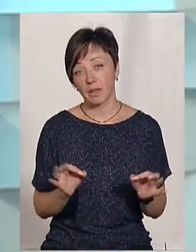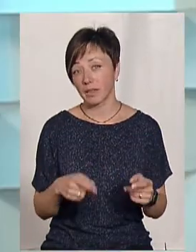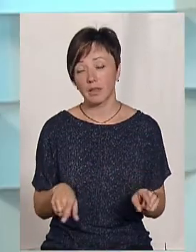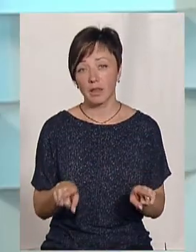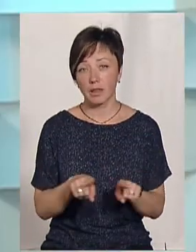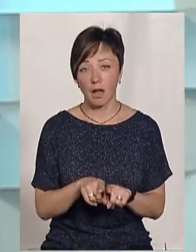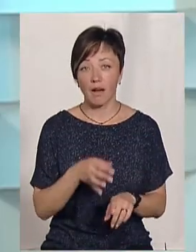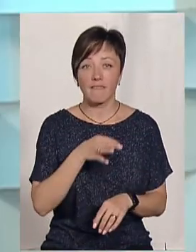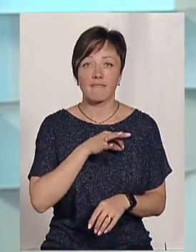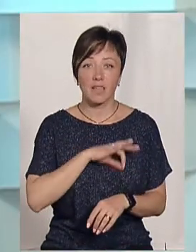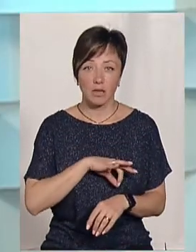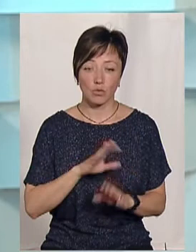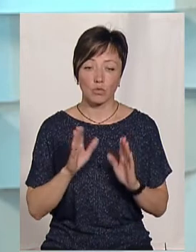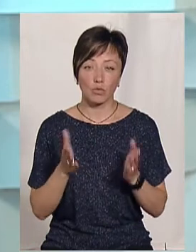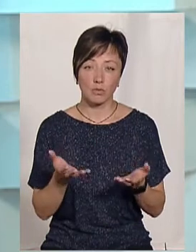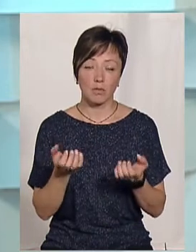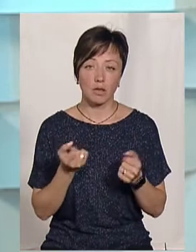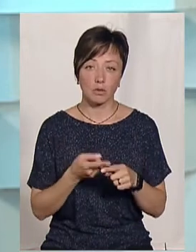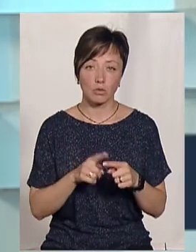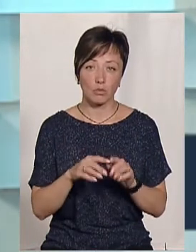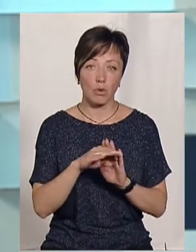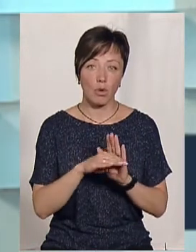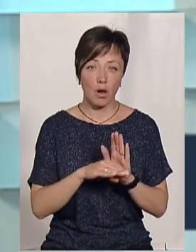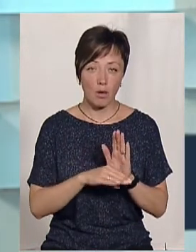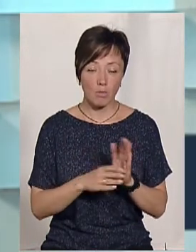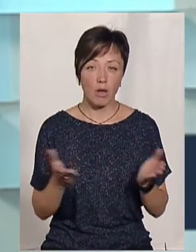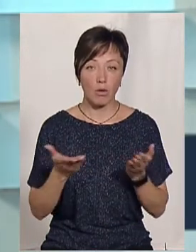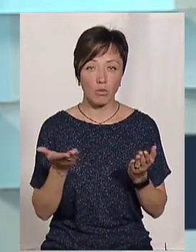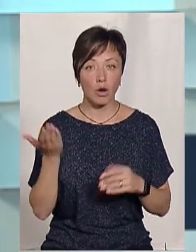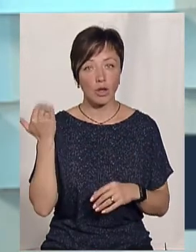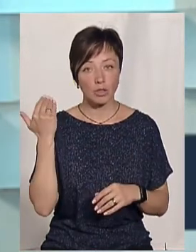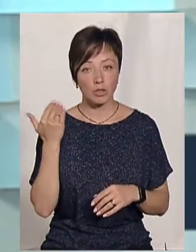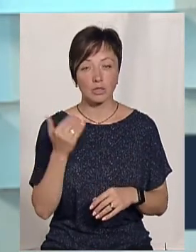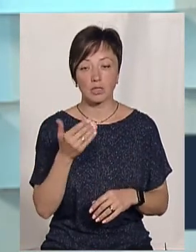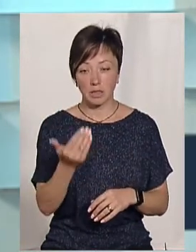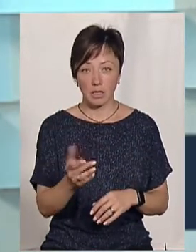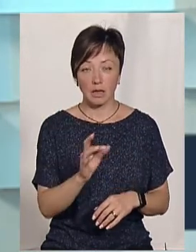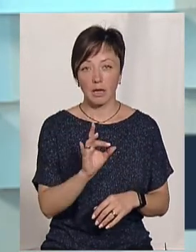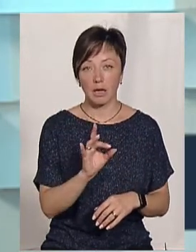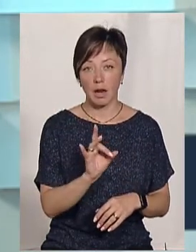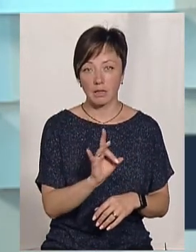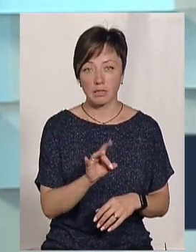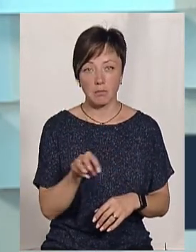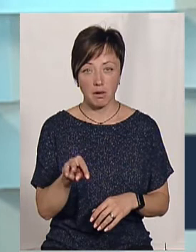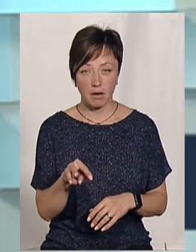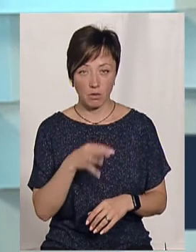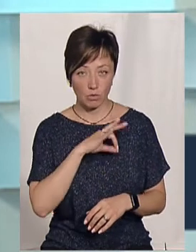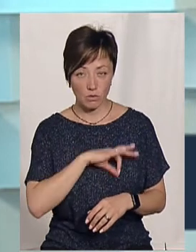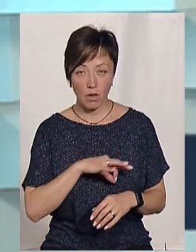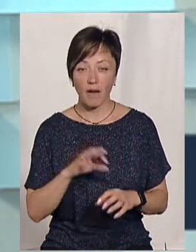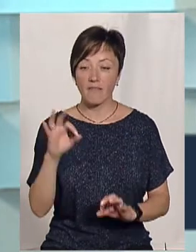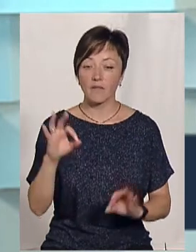вигідно буде користуватися тією програмою, якою користувалася Раїса Макарівна. Адже